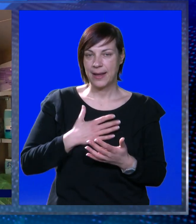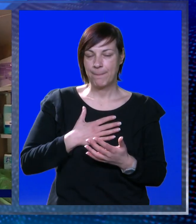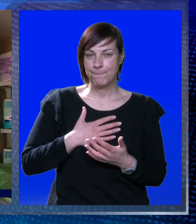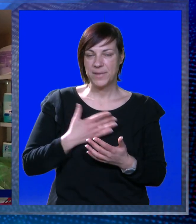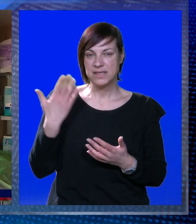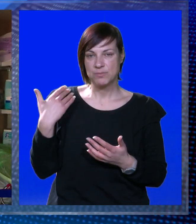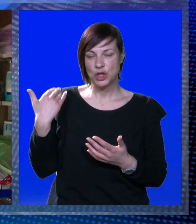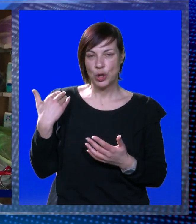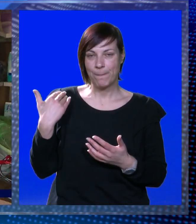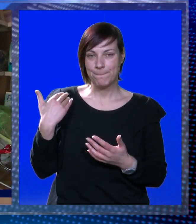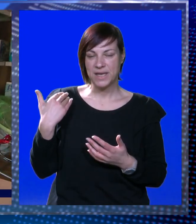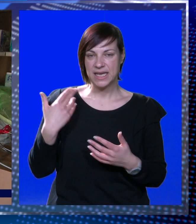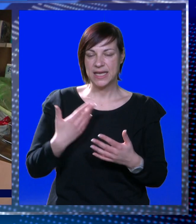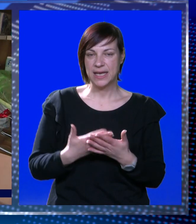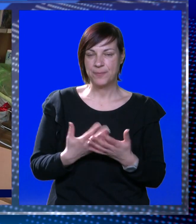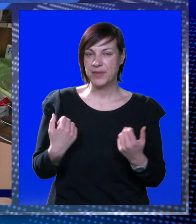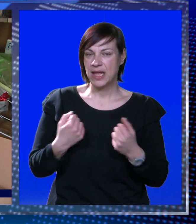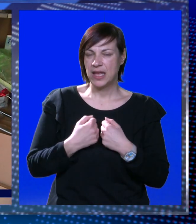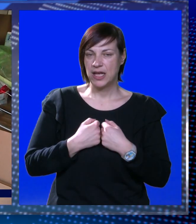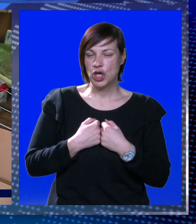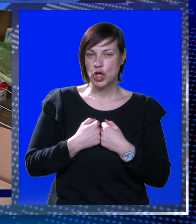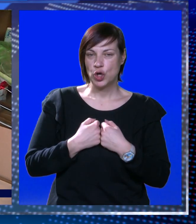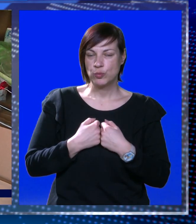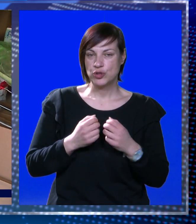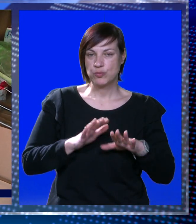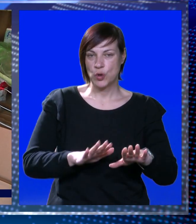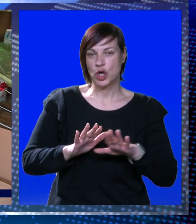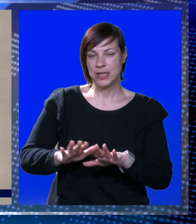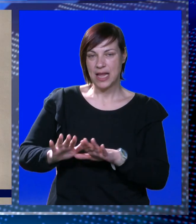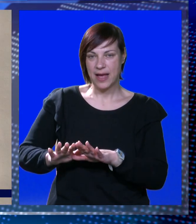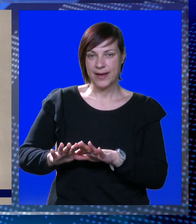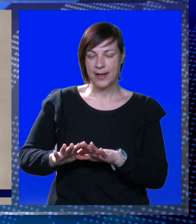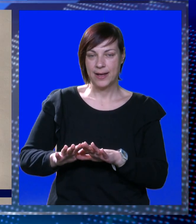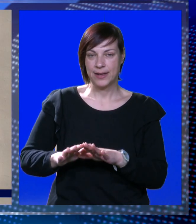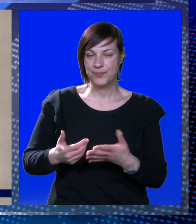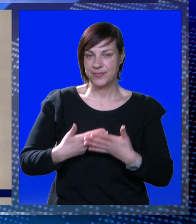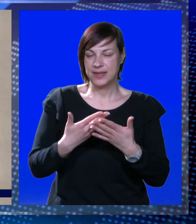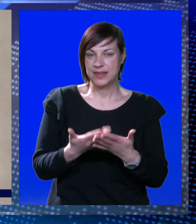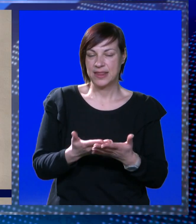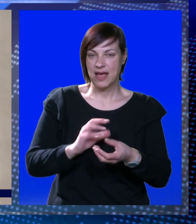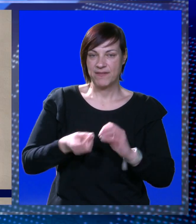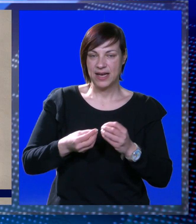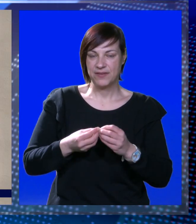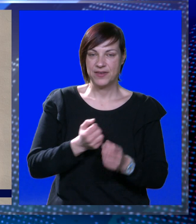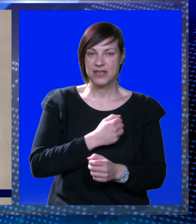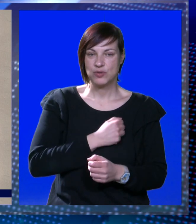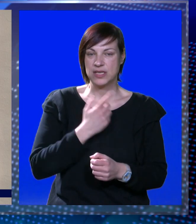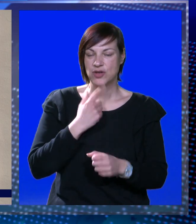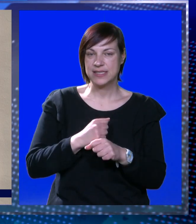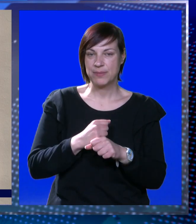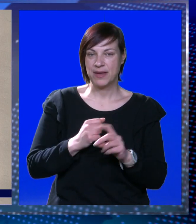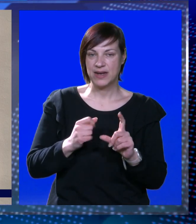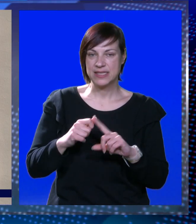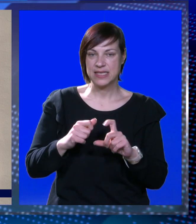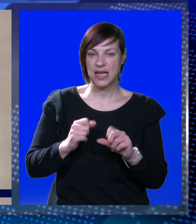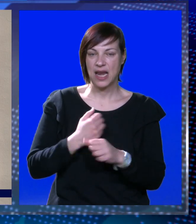Mi smo to prije, robu smo odlagali, odnosno davali ovoj firmi u Splitskoj koja se